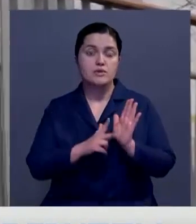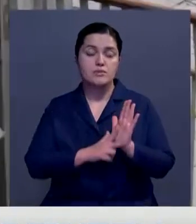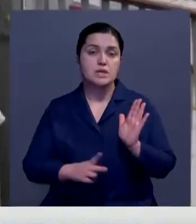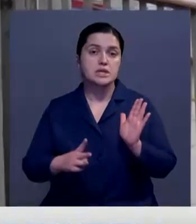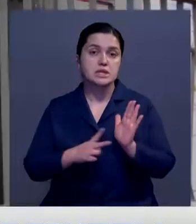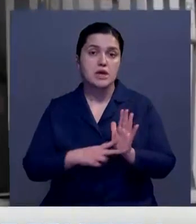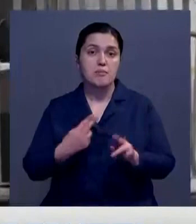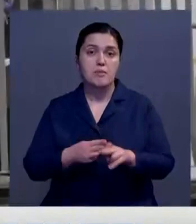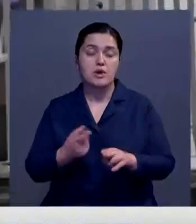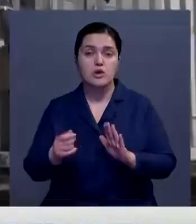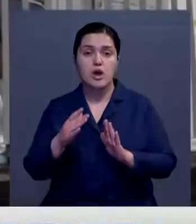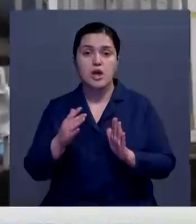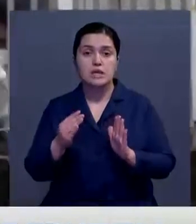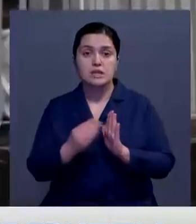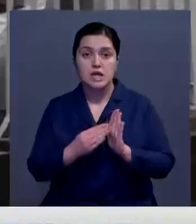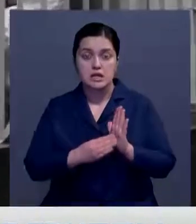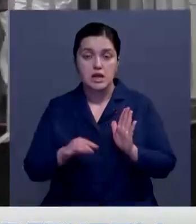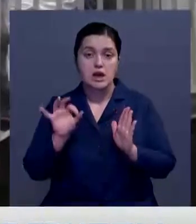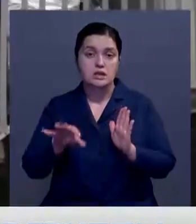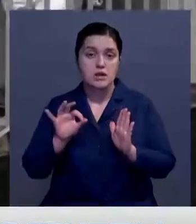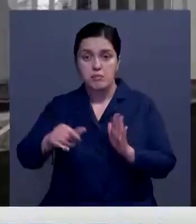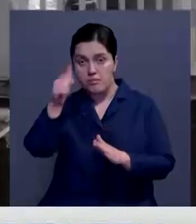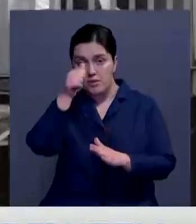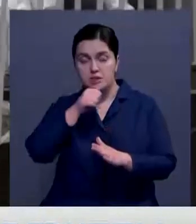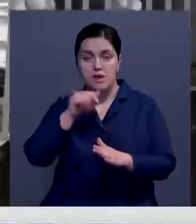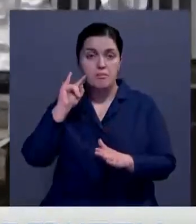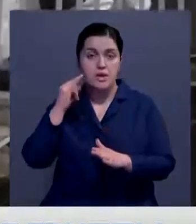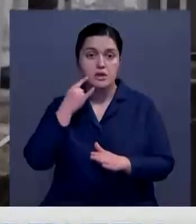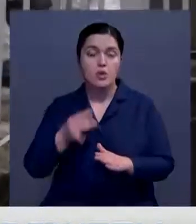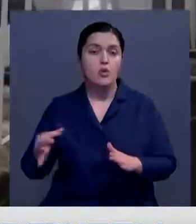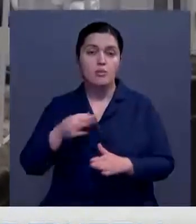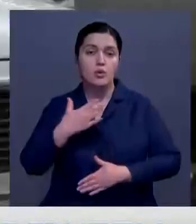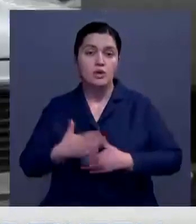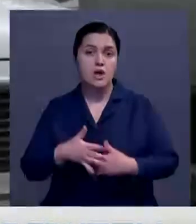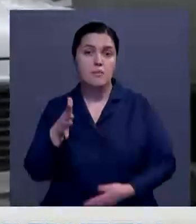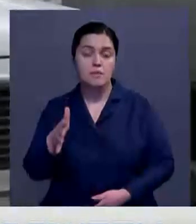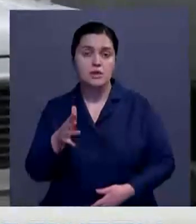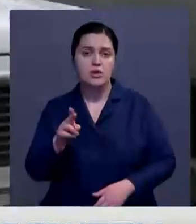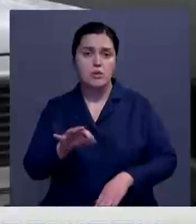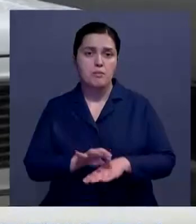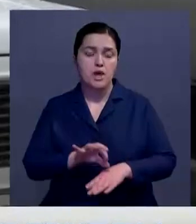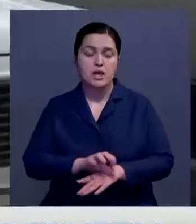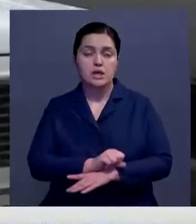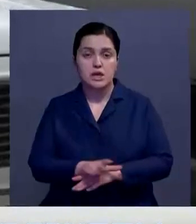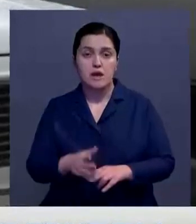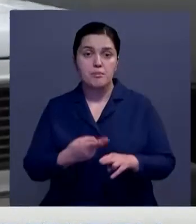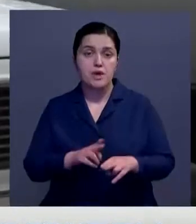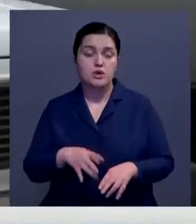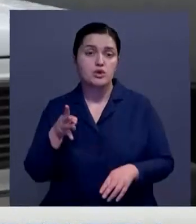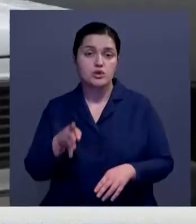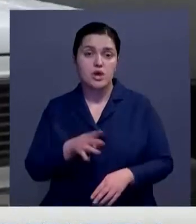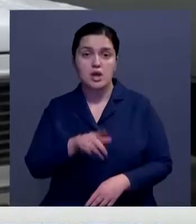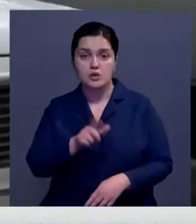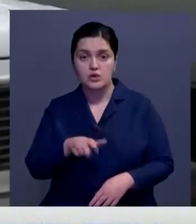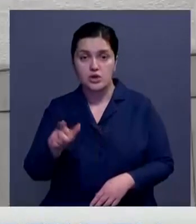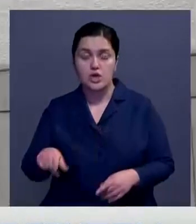И немного статистики. С октября месяца в Павлодарской области выявлено около 5000 больных коронавирусом. Свыше 4000 человек